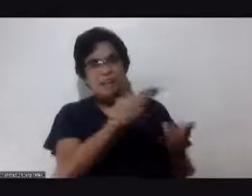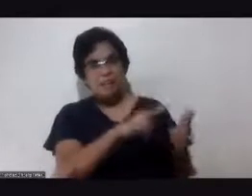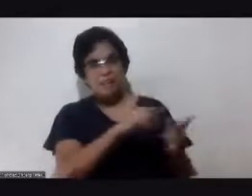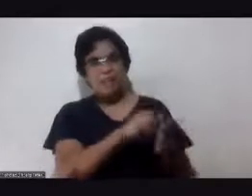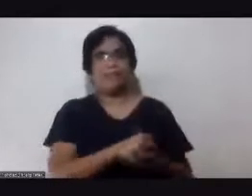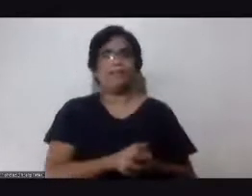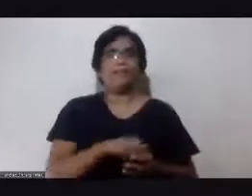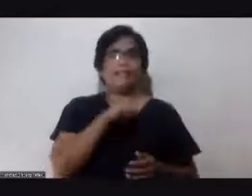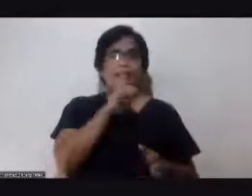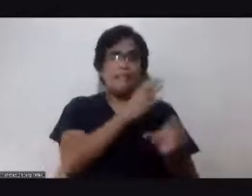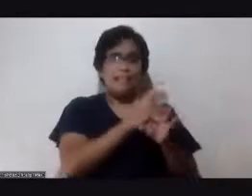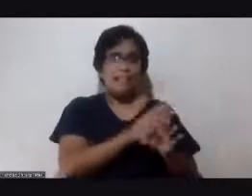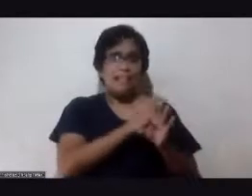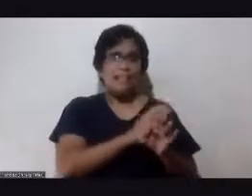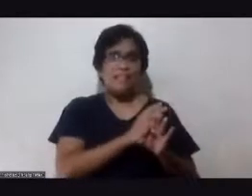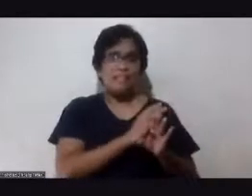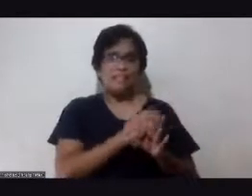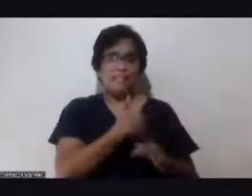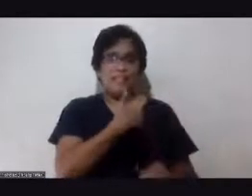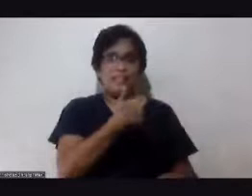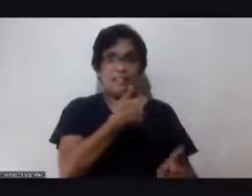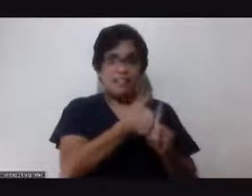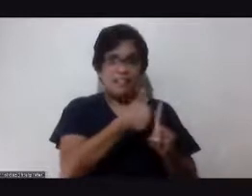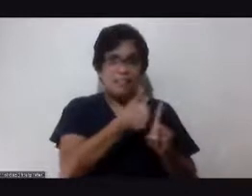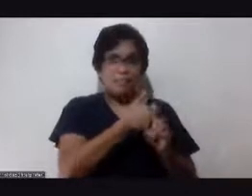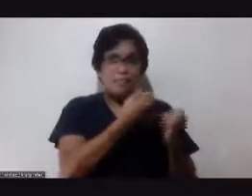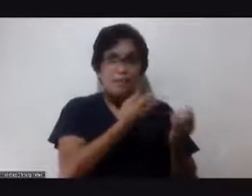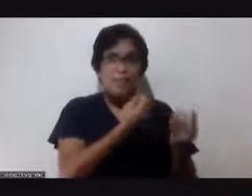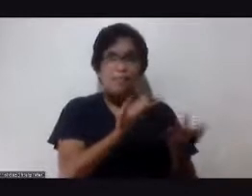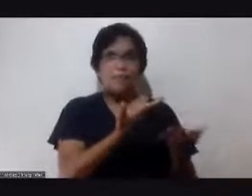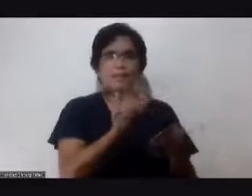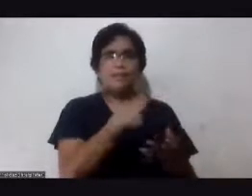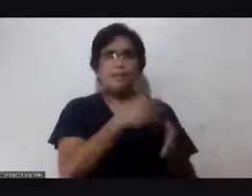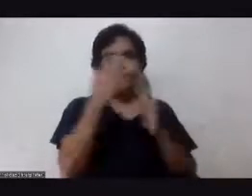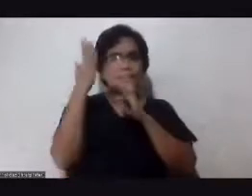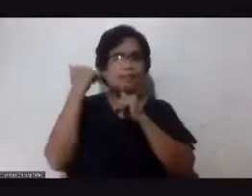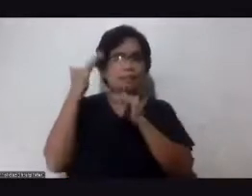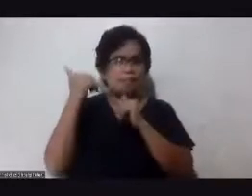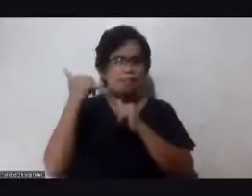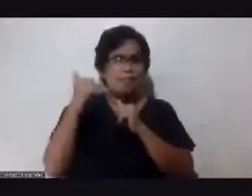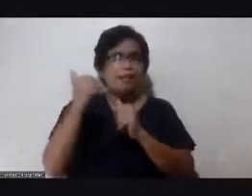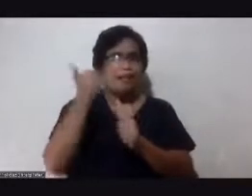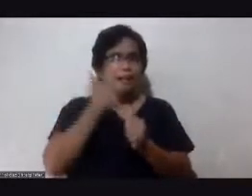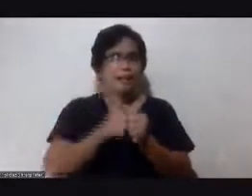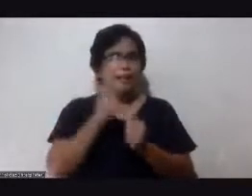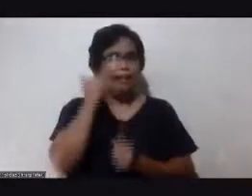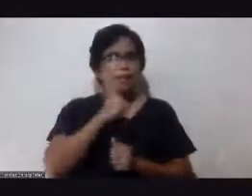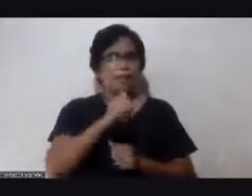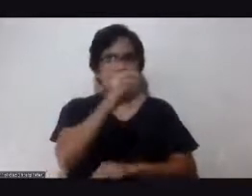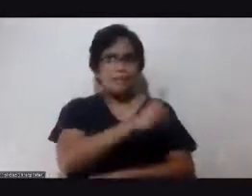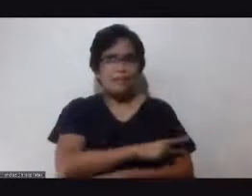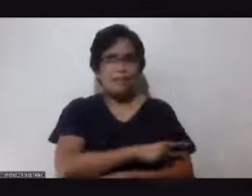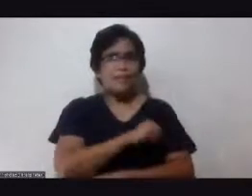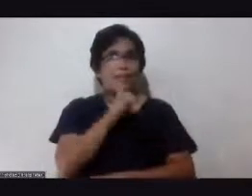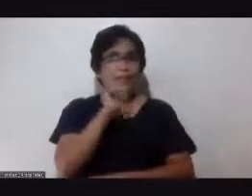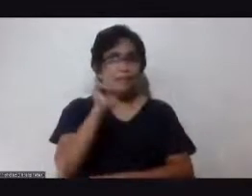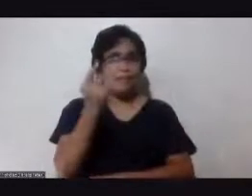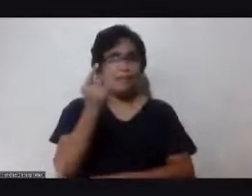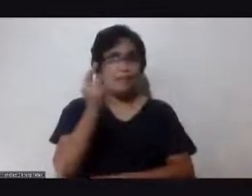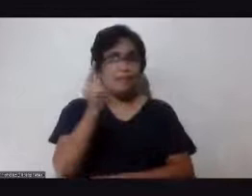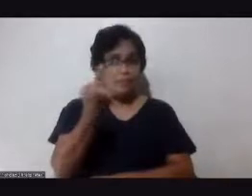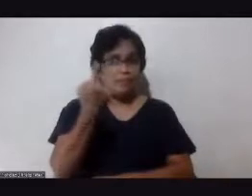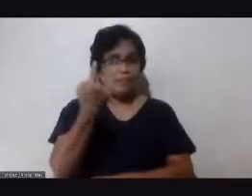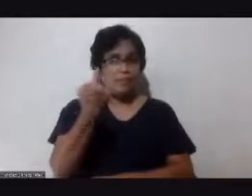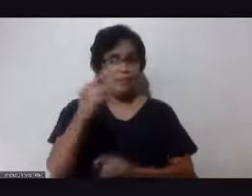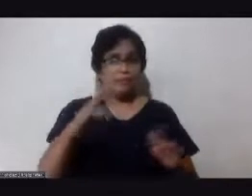sarili niya okay ang raming umaasa sa atin sa araw-araw hindi lang naman tayo nabubuhay para sa sarili natin